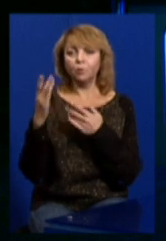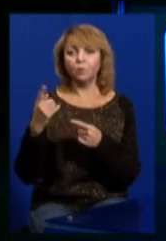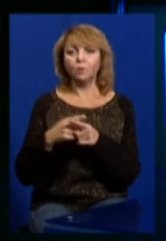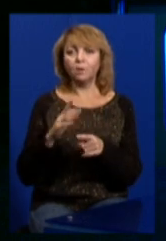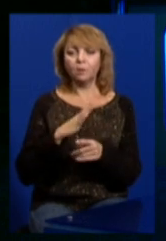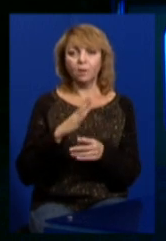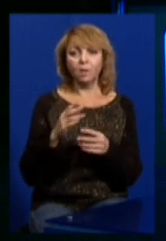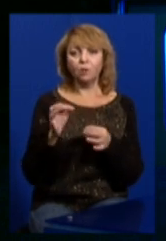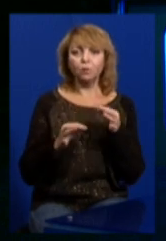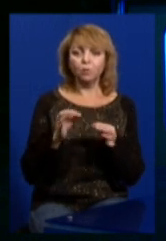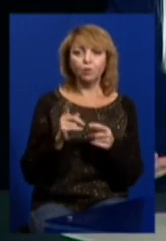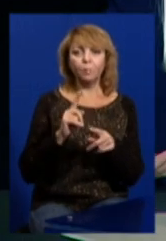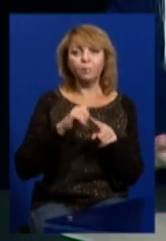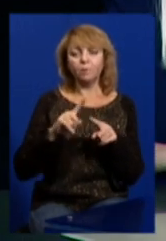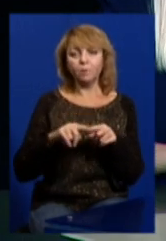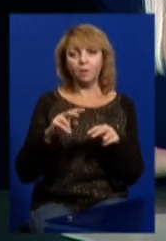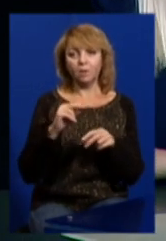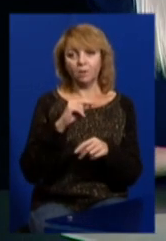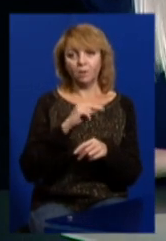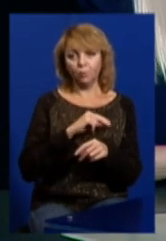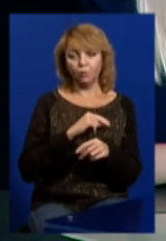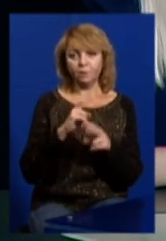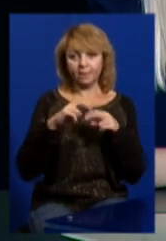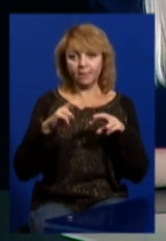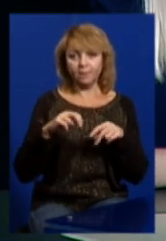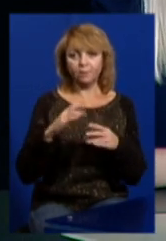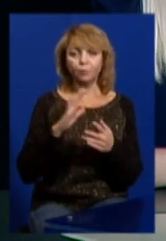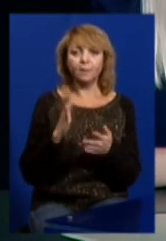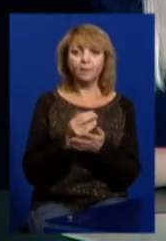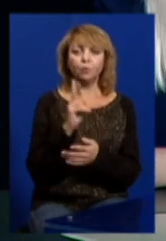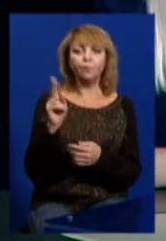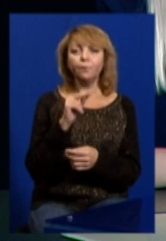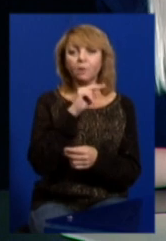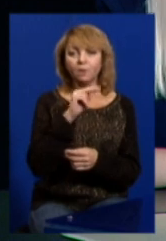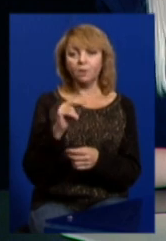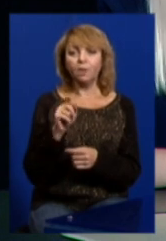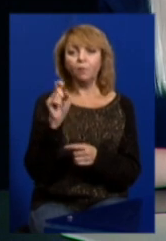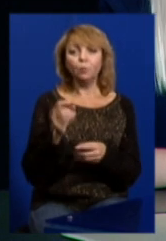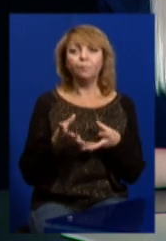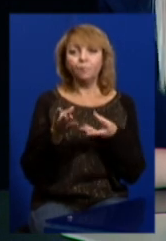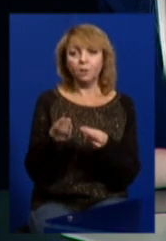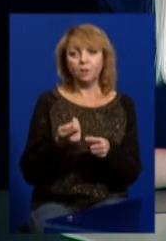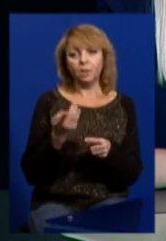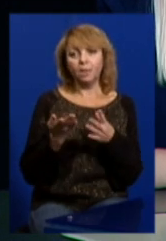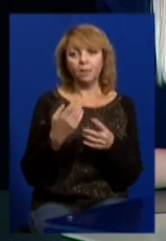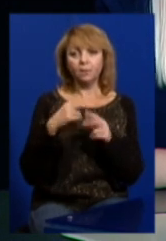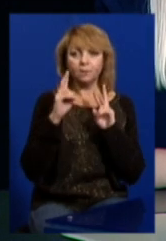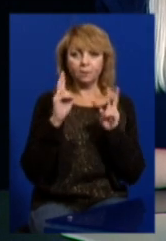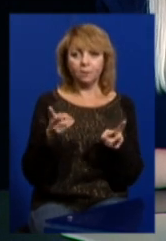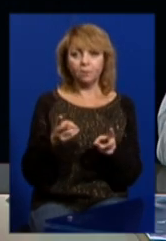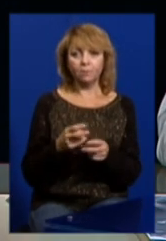щоб пришвидшити роботу слідства, або щось знайти винних, якось ви можете вплинути, чи не знаю.